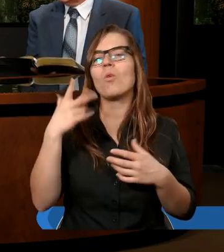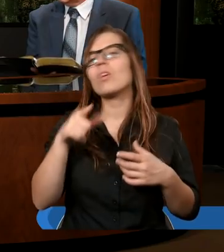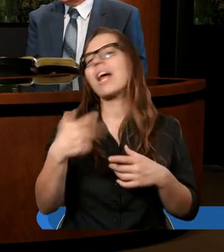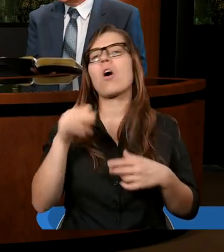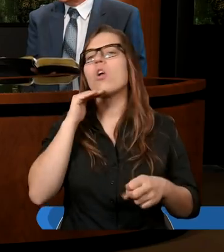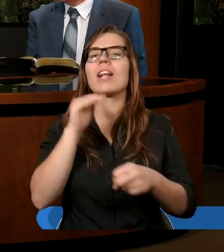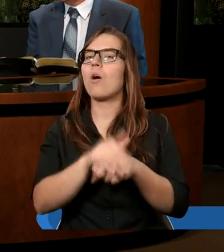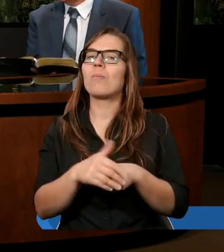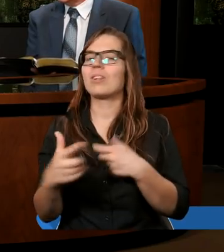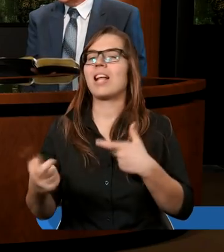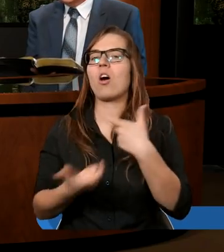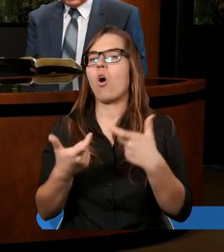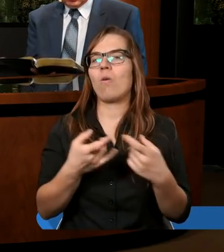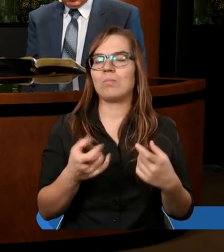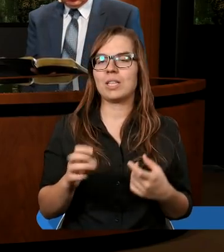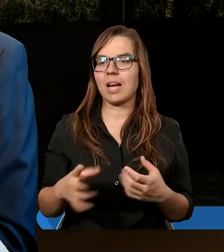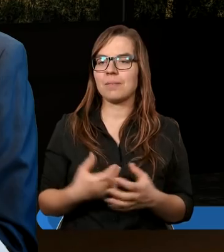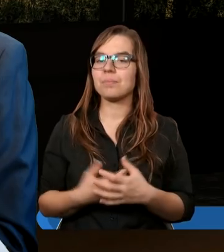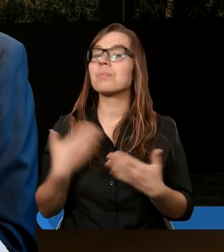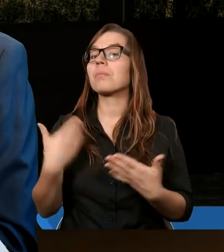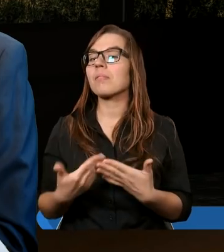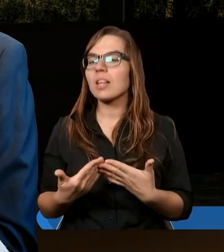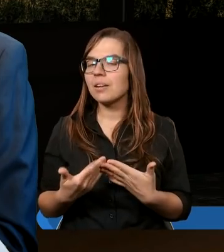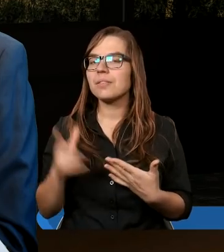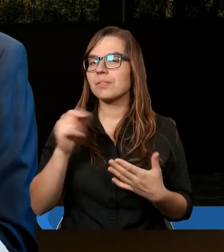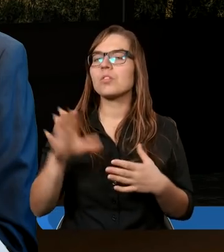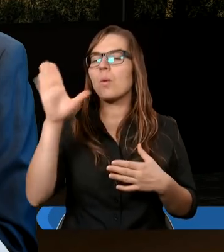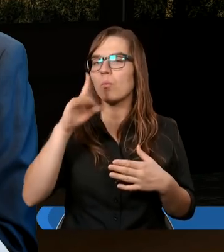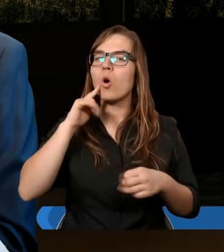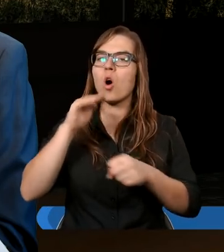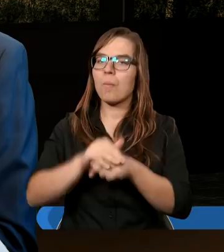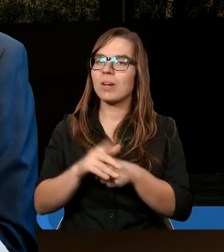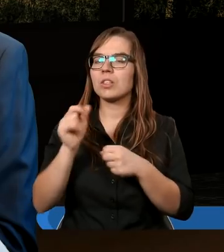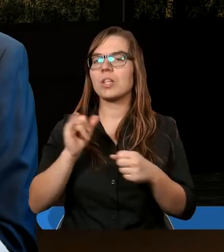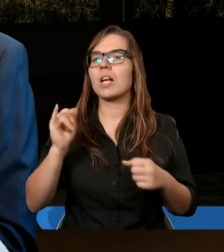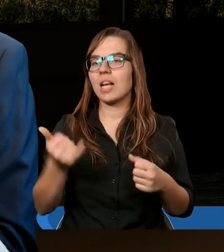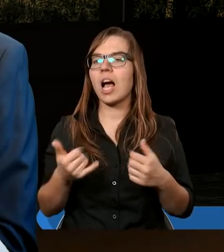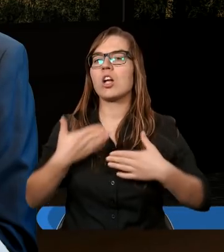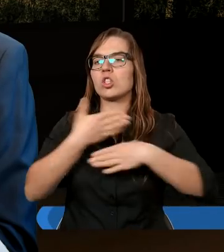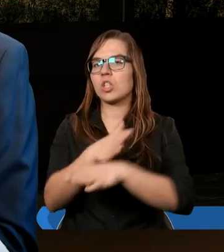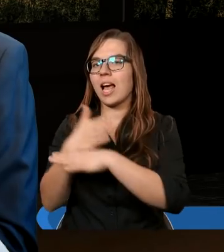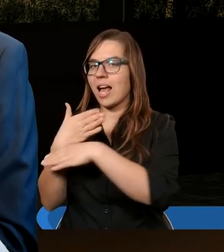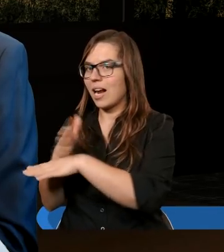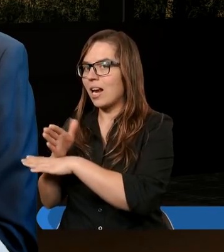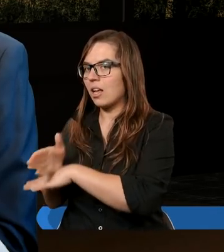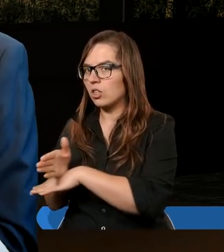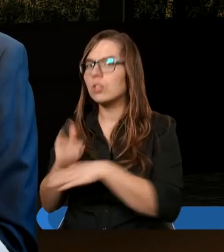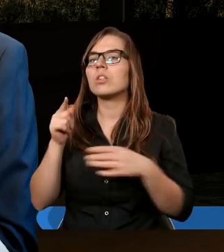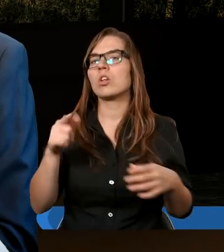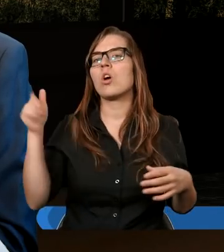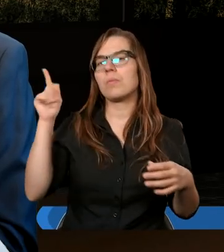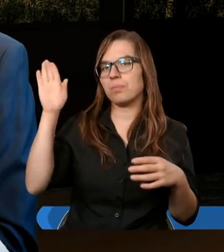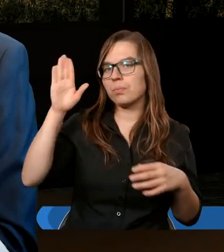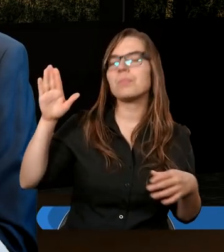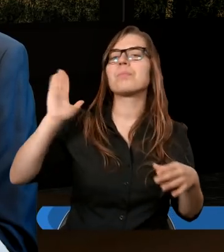obiecuje. Dlatego, że Pan Bóg obiecuje, jak się dzielisz, to ja